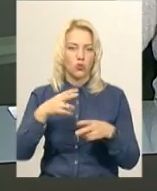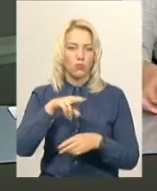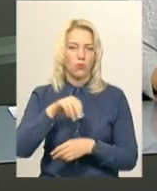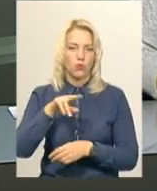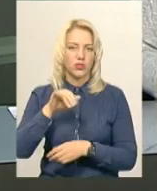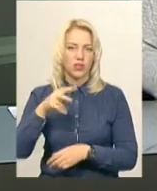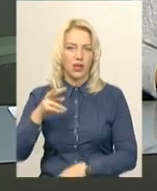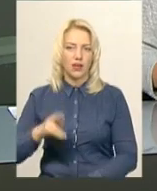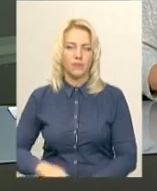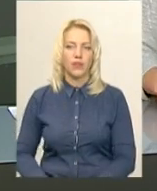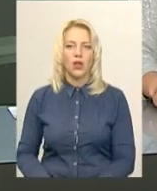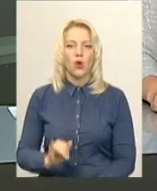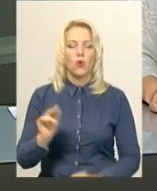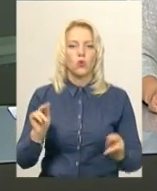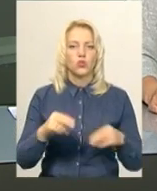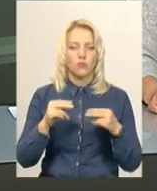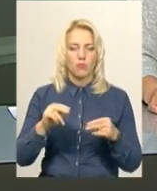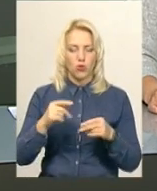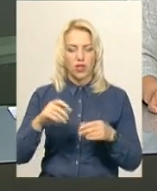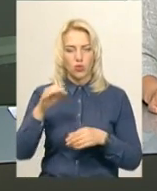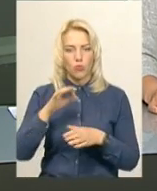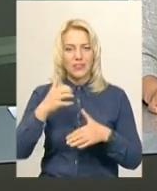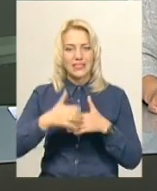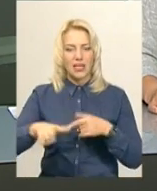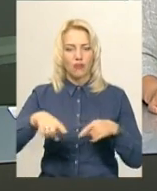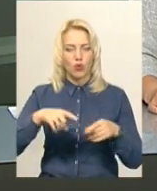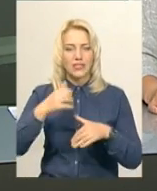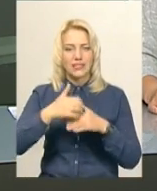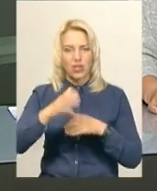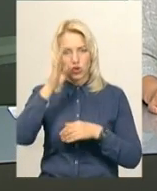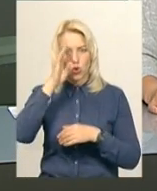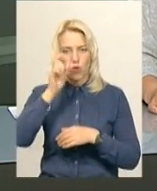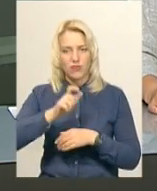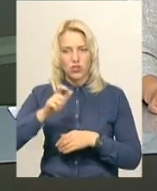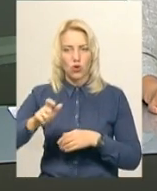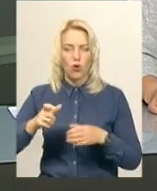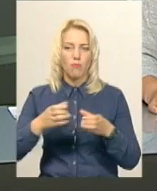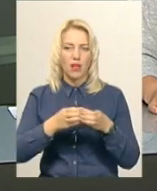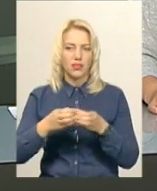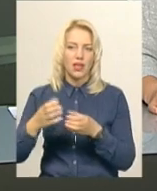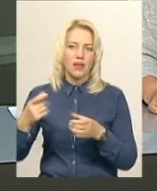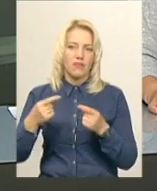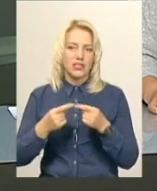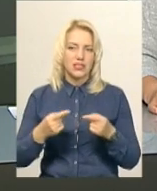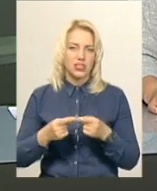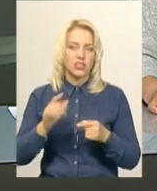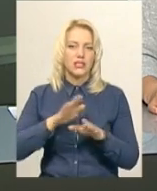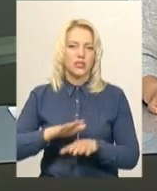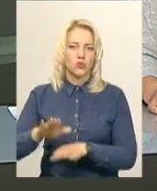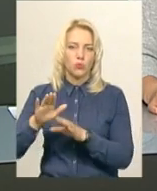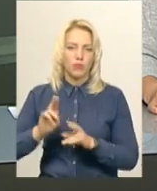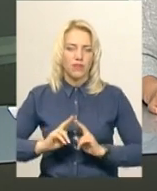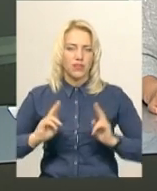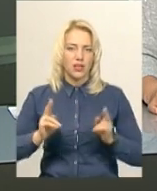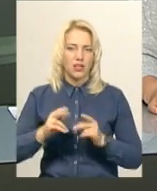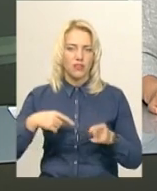У Чемпіонаті області з футболу серед чоловічих команд визначились фіналісти змагань. Заступник голови обласної федерації футболу